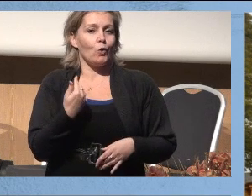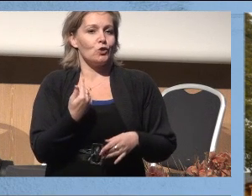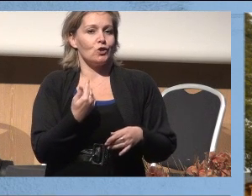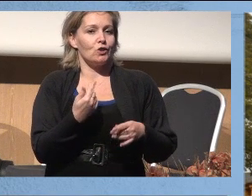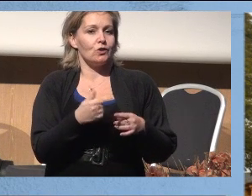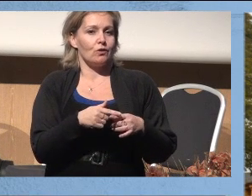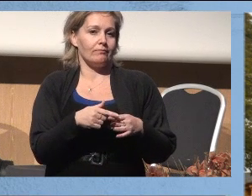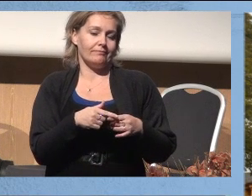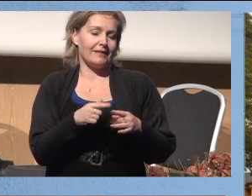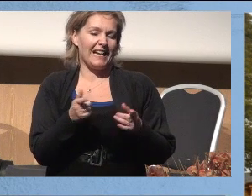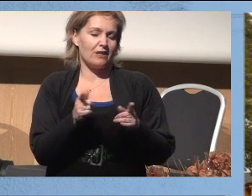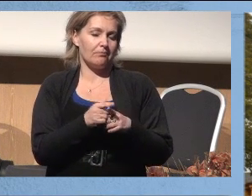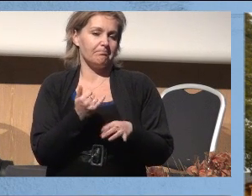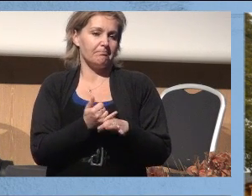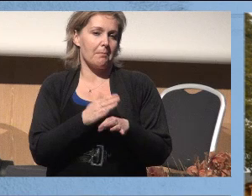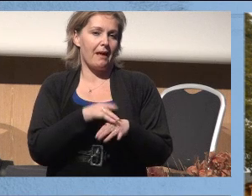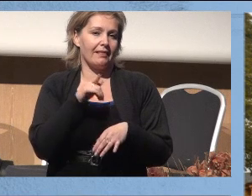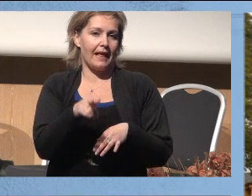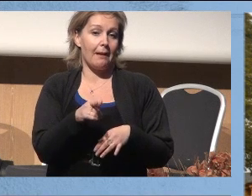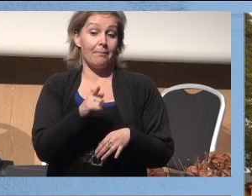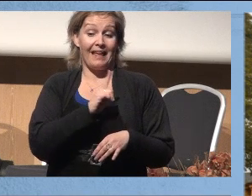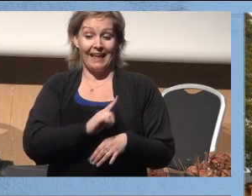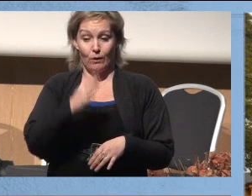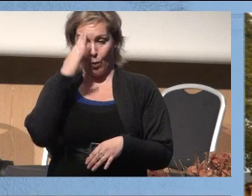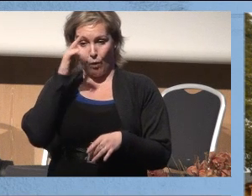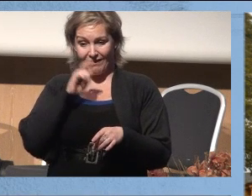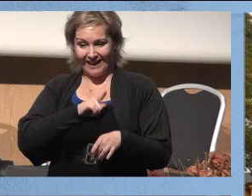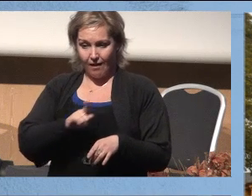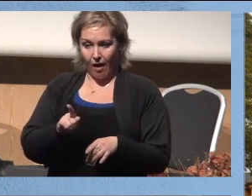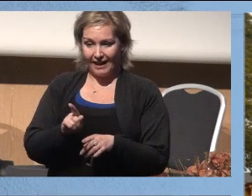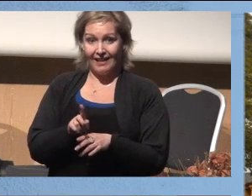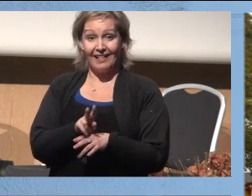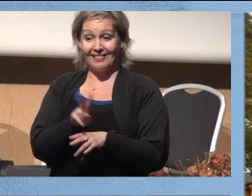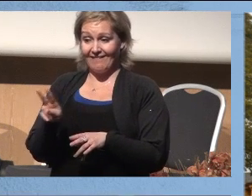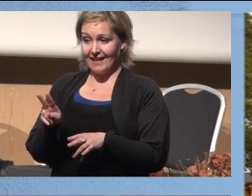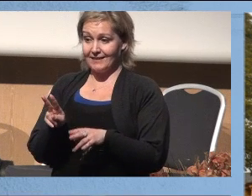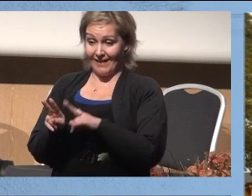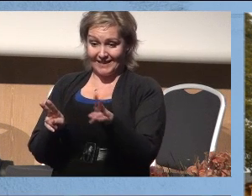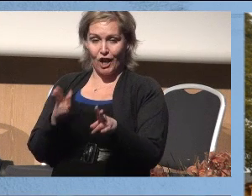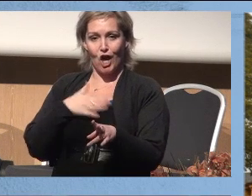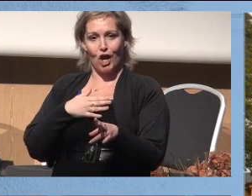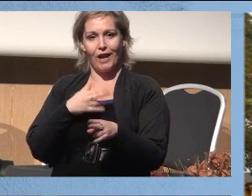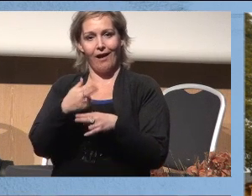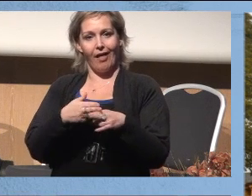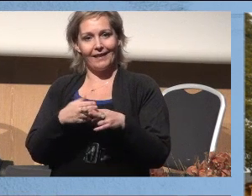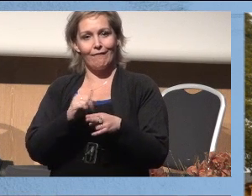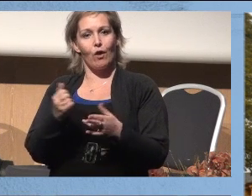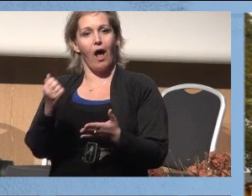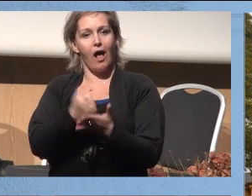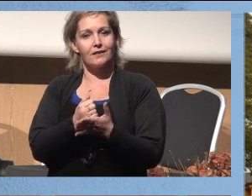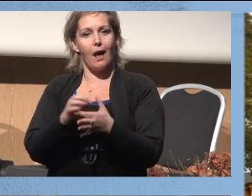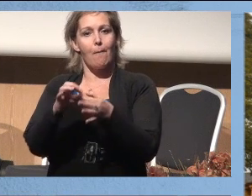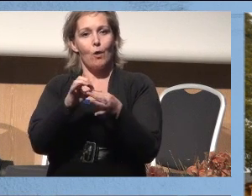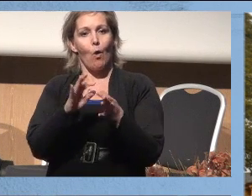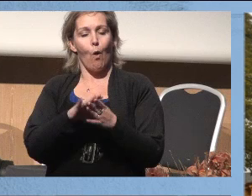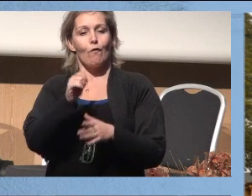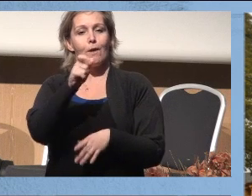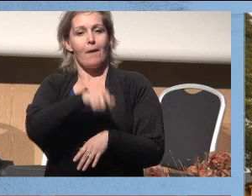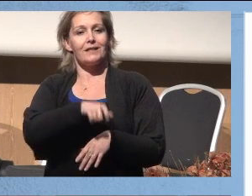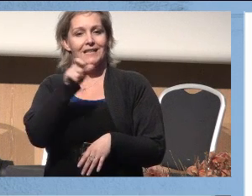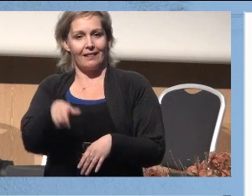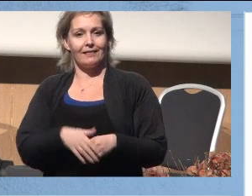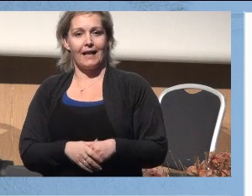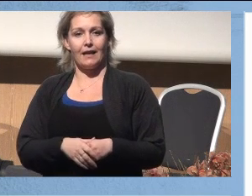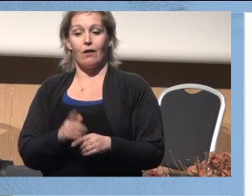og det lukter av det. Om du inn hovedingangen, svinger til venstre, der ligger vår hyggelige kantine for ansatte, for pårørende og for pasienter.